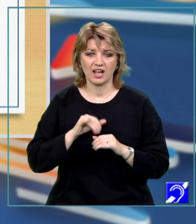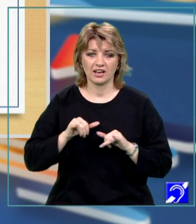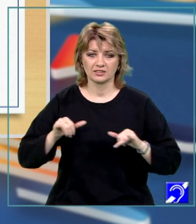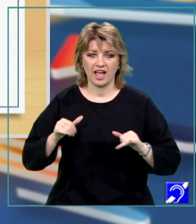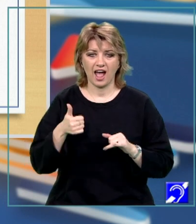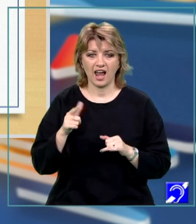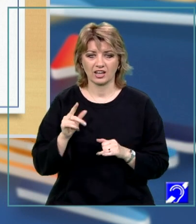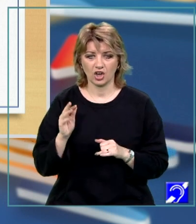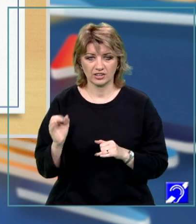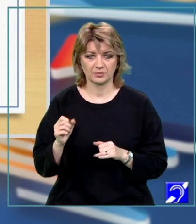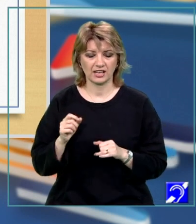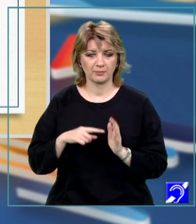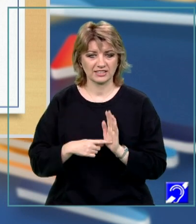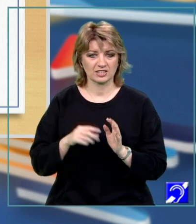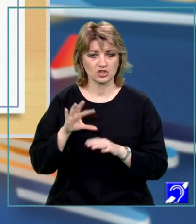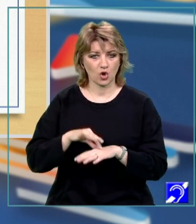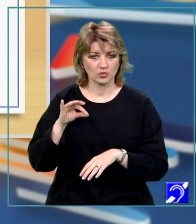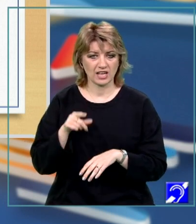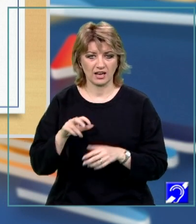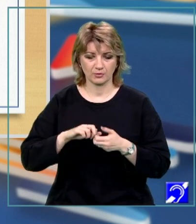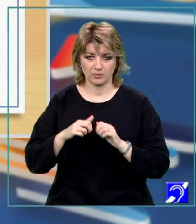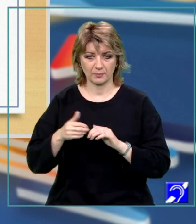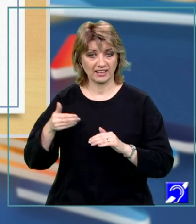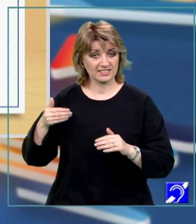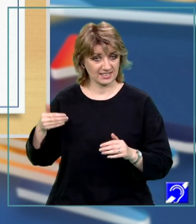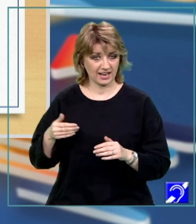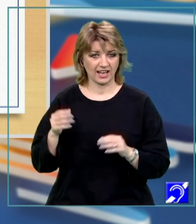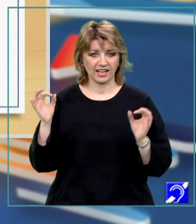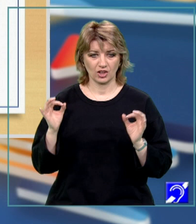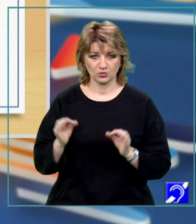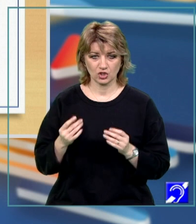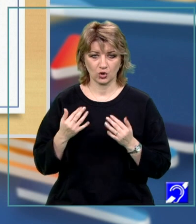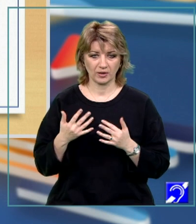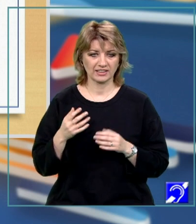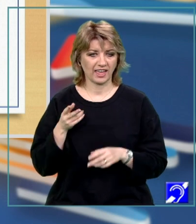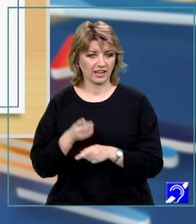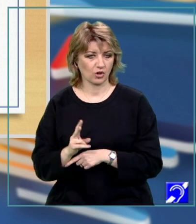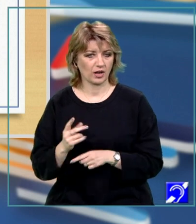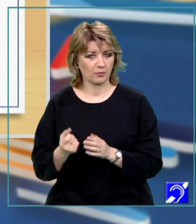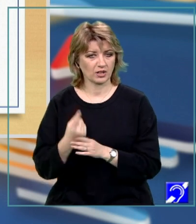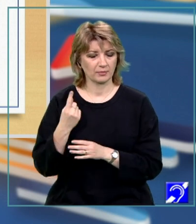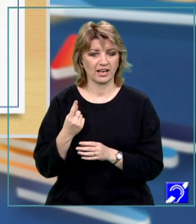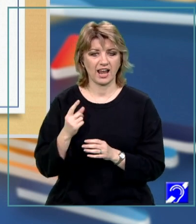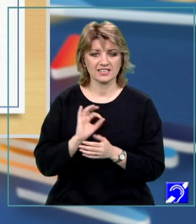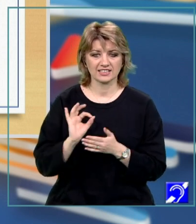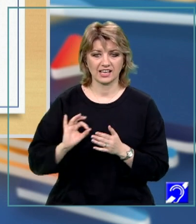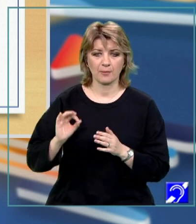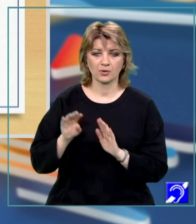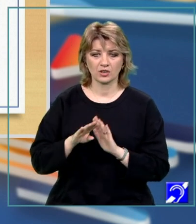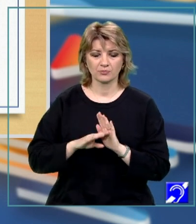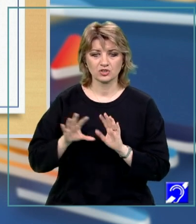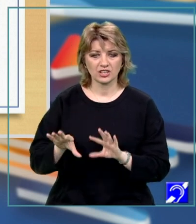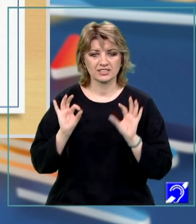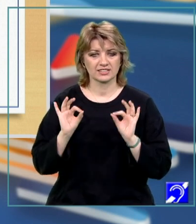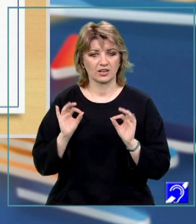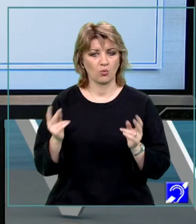algoritm ce preprezintă soluții ale problemei inițiale Reducerea numărului de eror care pot apărea la scrierea programelor și depistarea cu